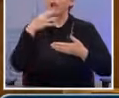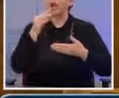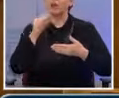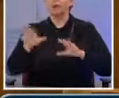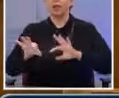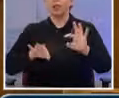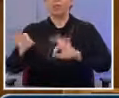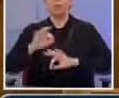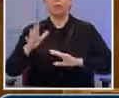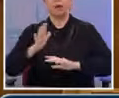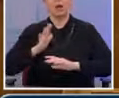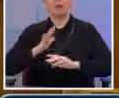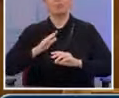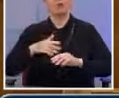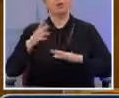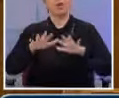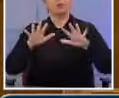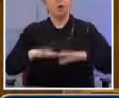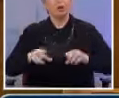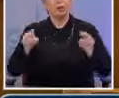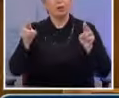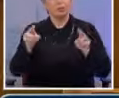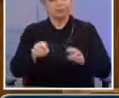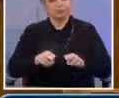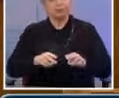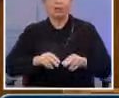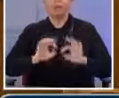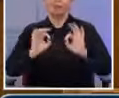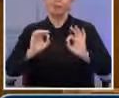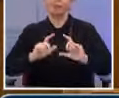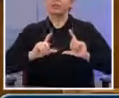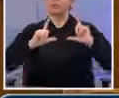και στην αναβάθμιση της χώρας μας στο παγκόσμιο οικονομικό χάρτη.